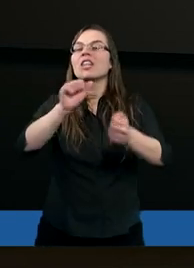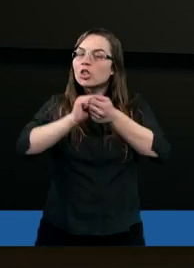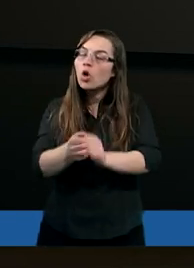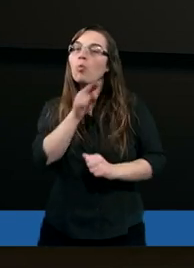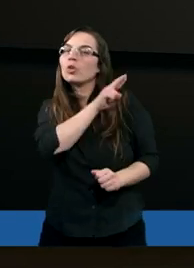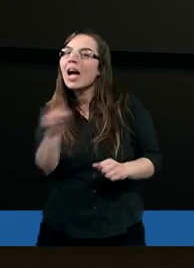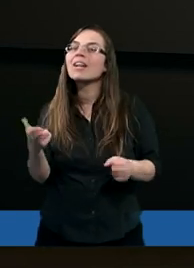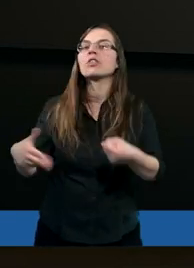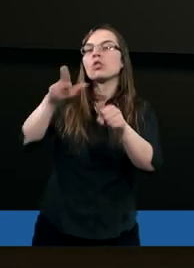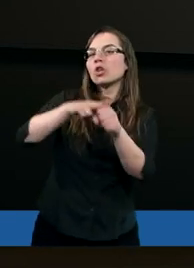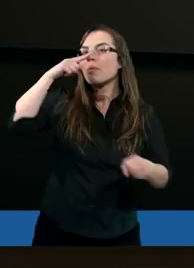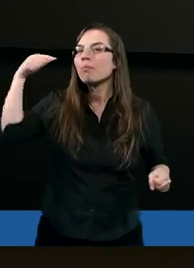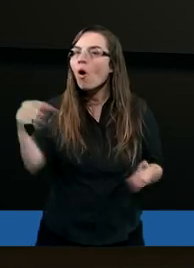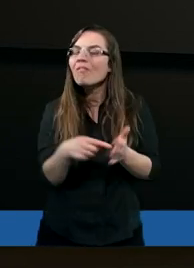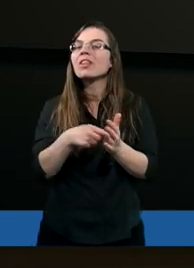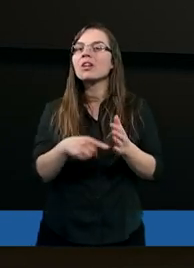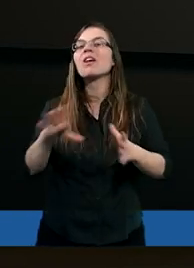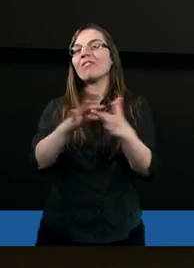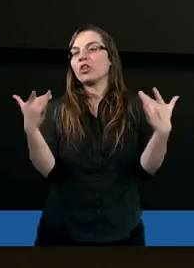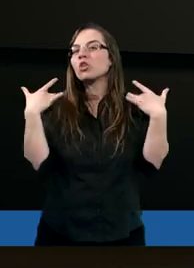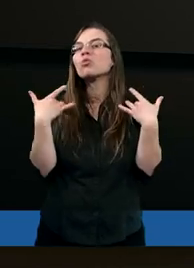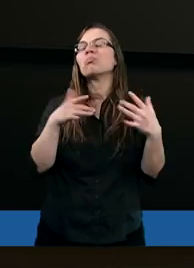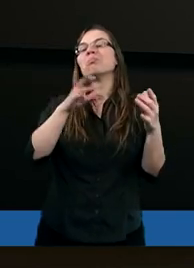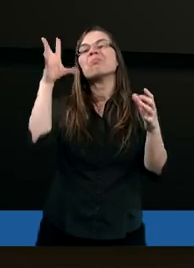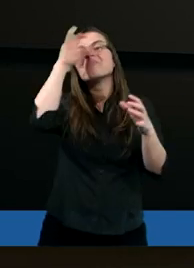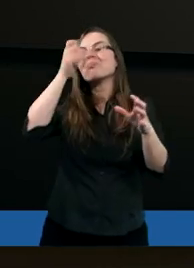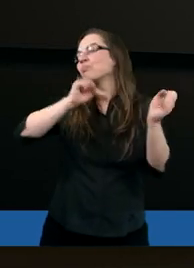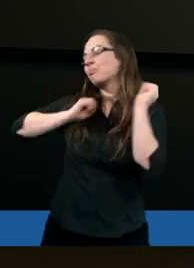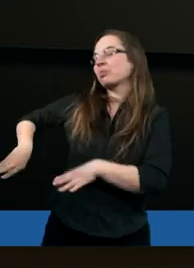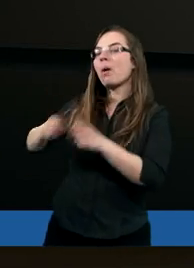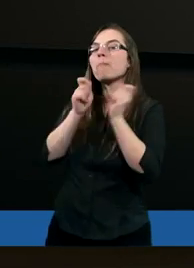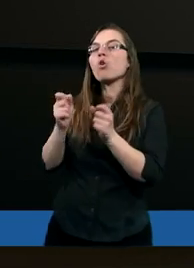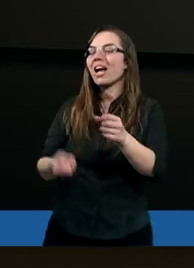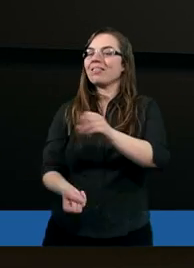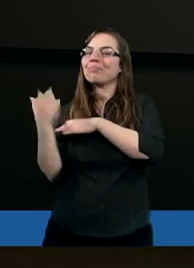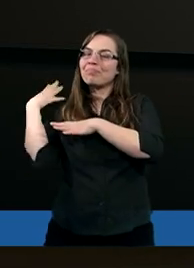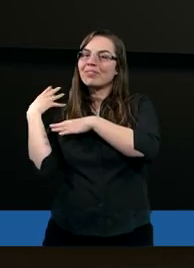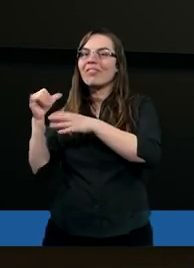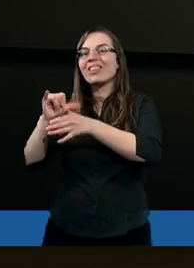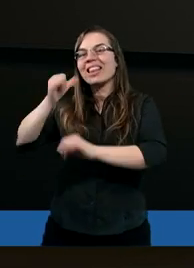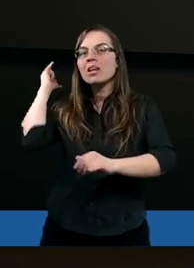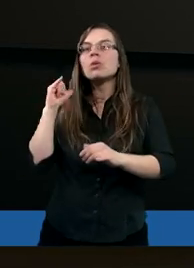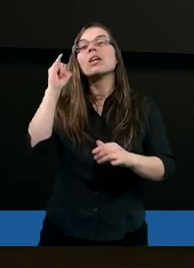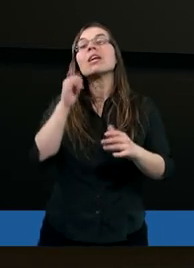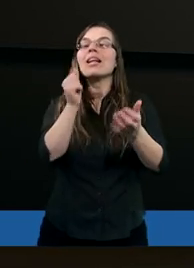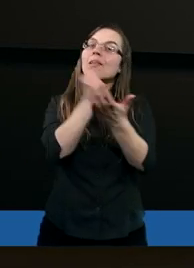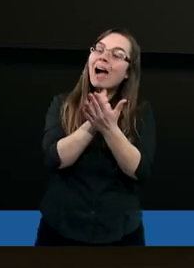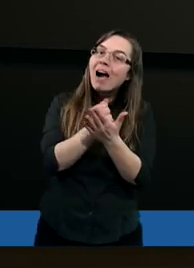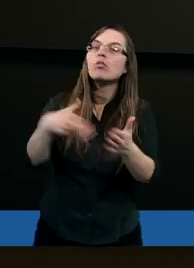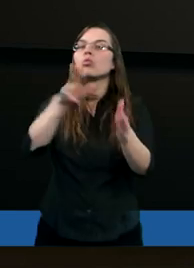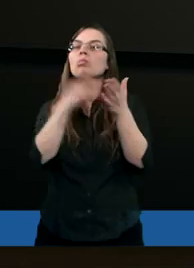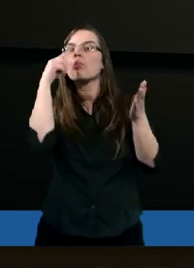Są rzeczy, z którymi powinniśmy w życiu się pożegnać i są sprawy, że powinniśmy